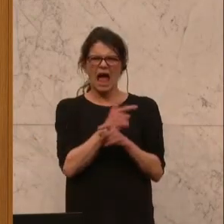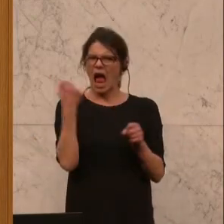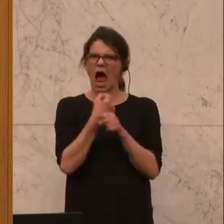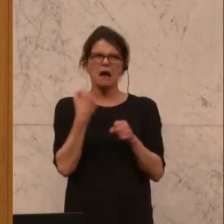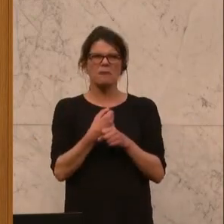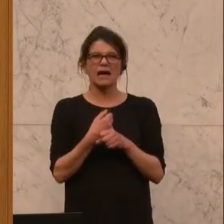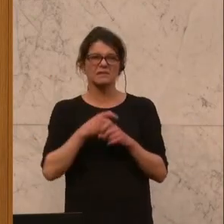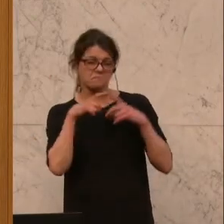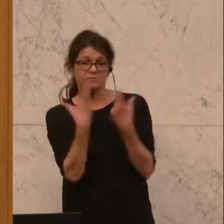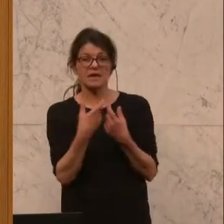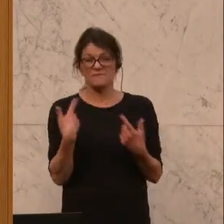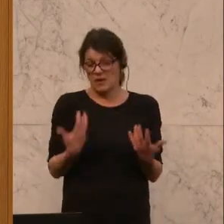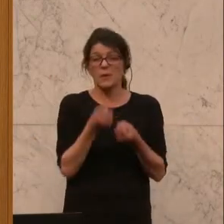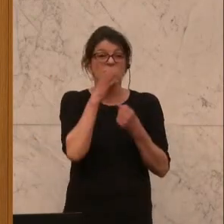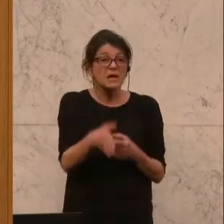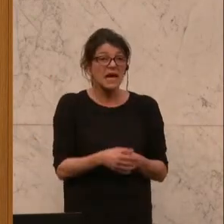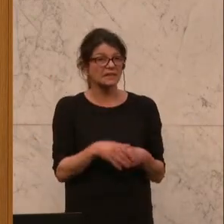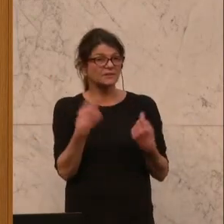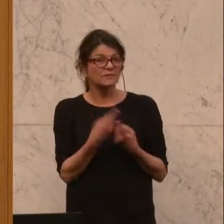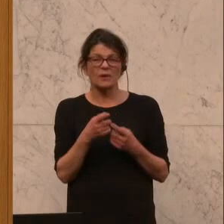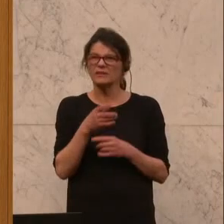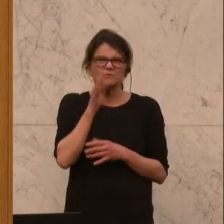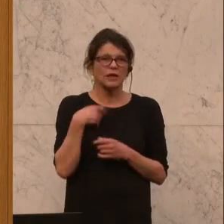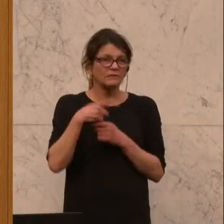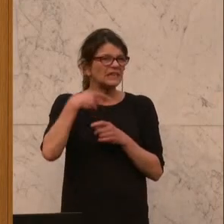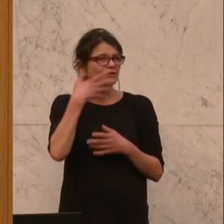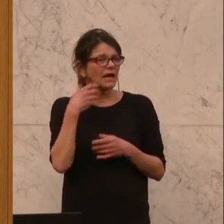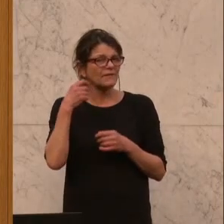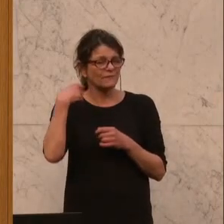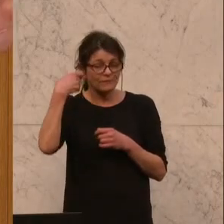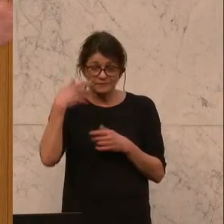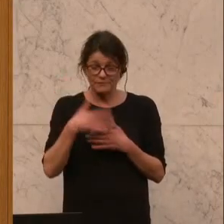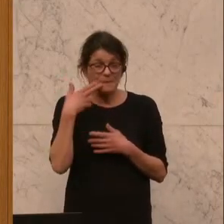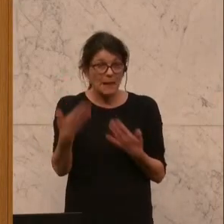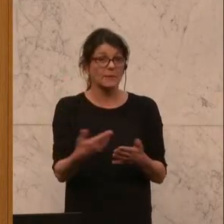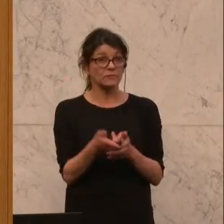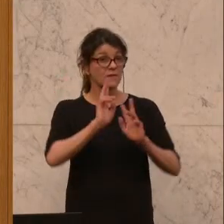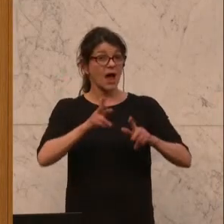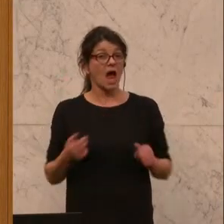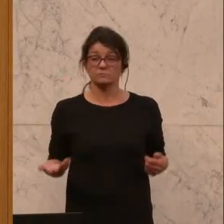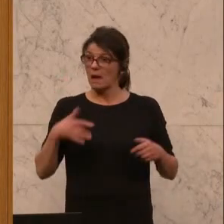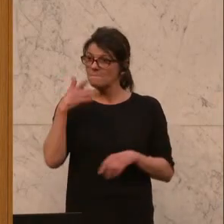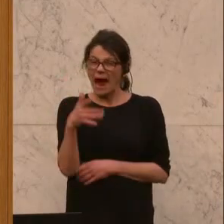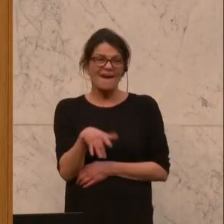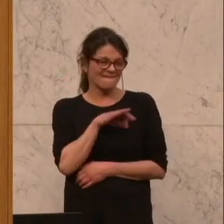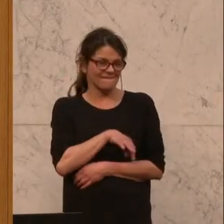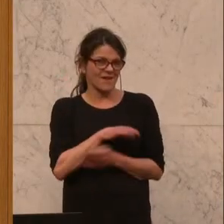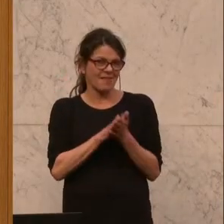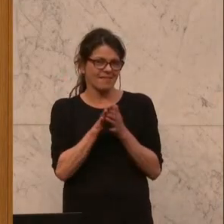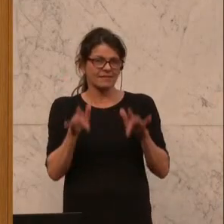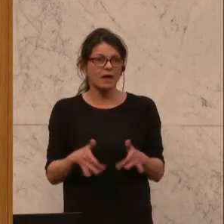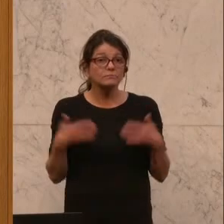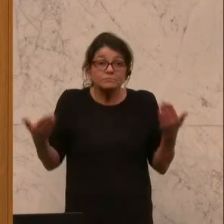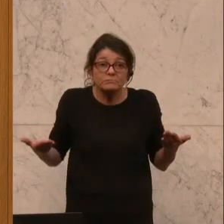quetschen, die sich dann wieder gründen werden, oder sonstige Scheinfirmen. Das ist in Wahrheit das, und das sind dann einige wenige Profiteure, und man